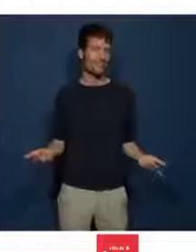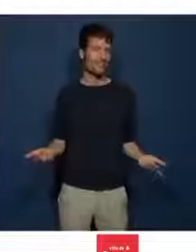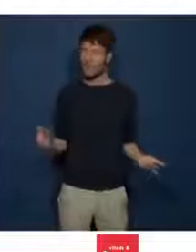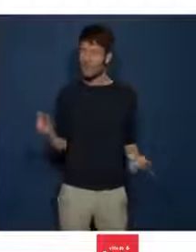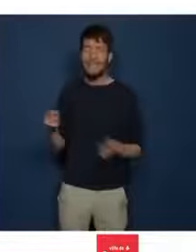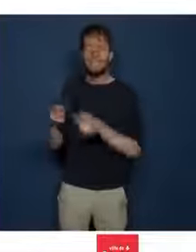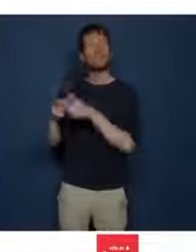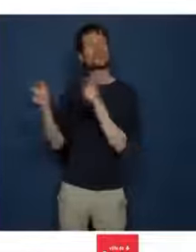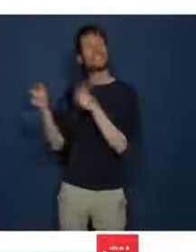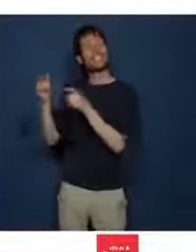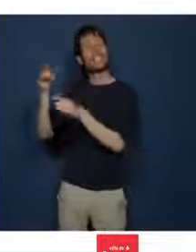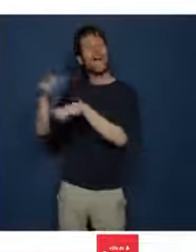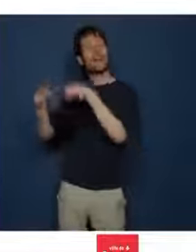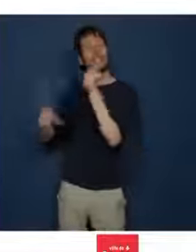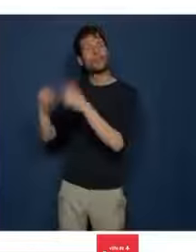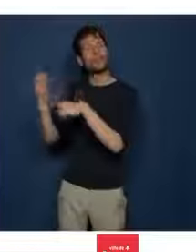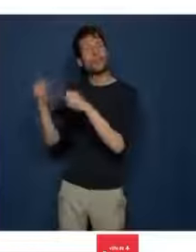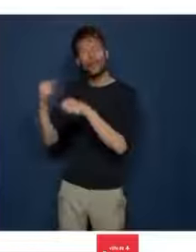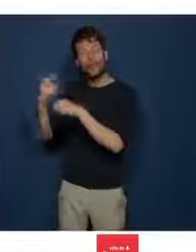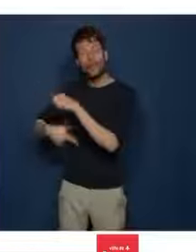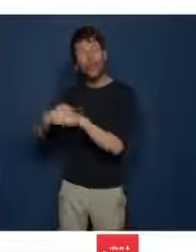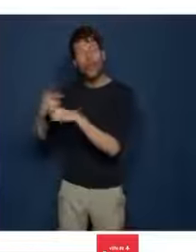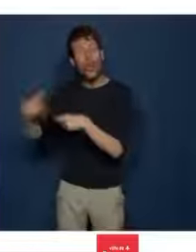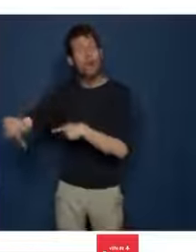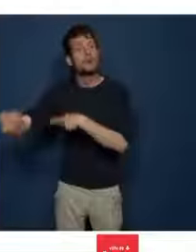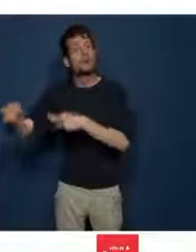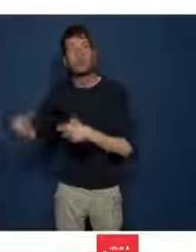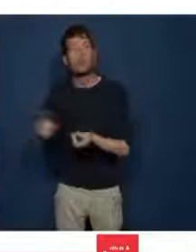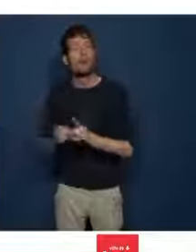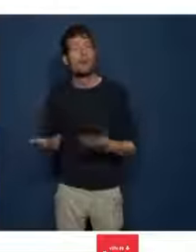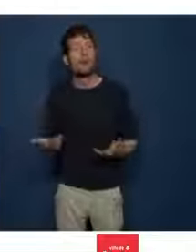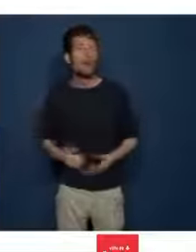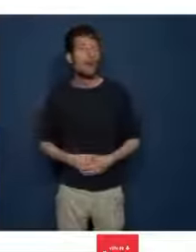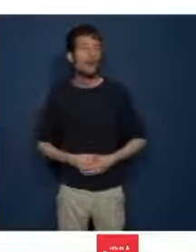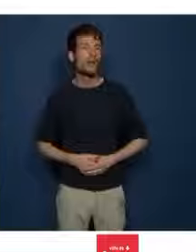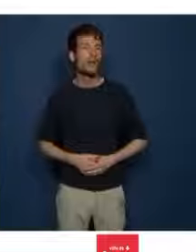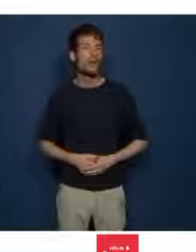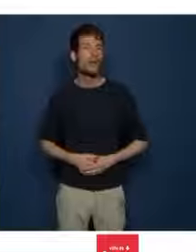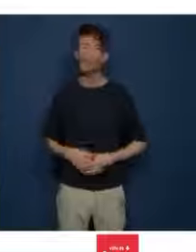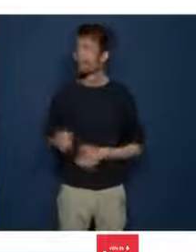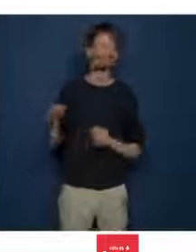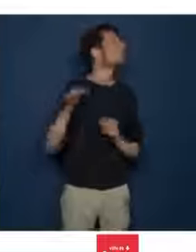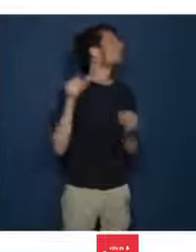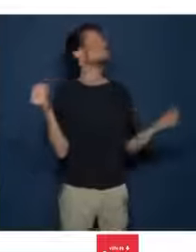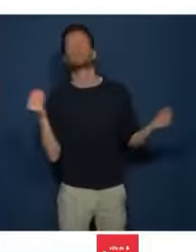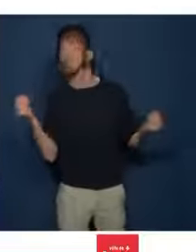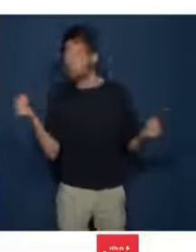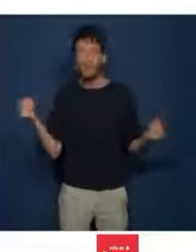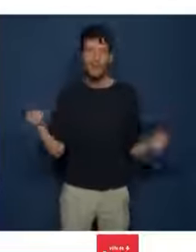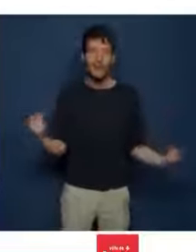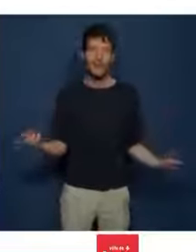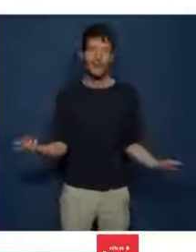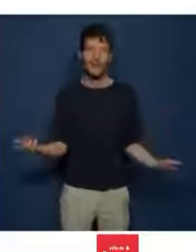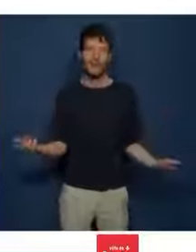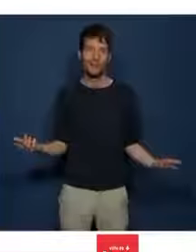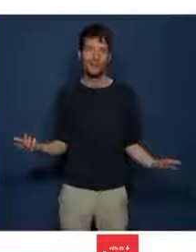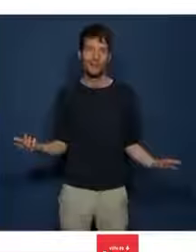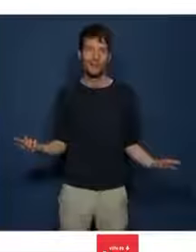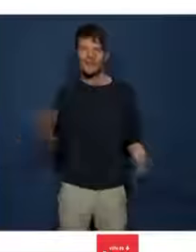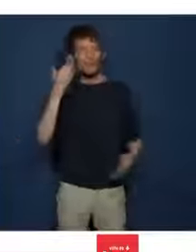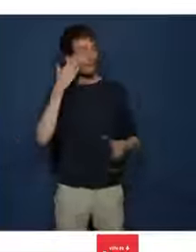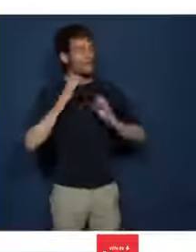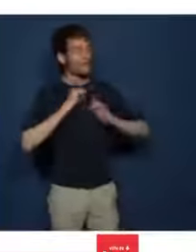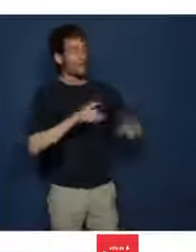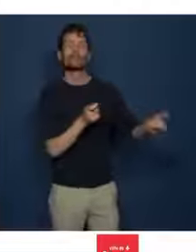elle-même pendant ces deux années de nomadisme contraint ? Si son sort était laissé entre les mains de l'opérateur privé, au